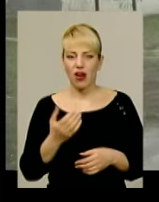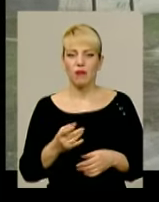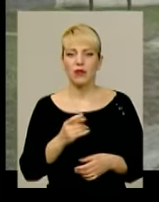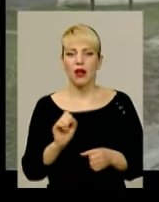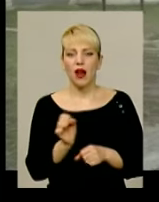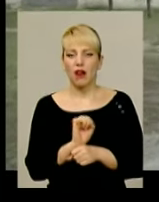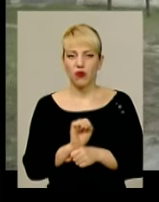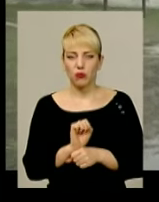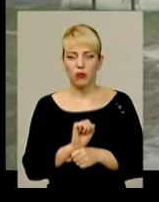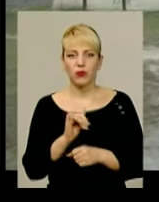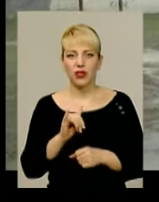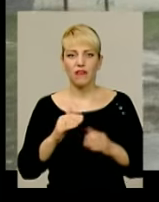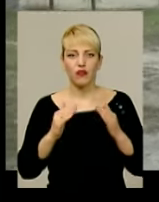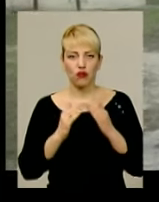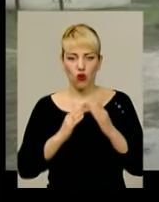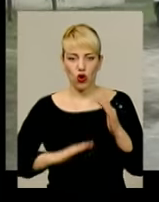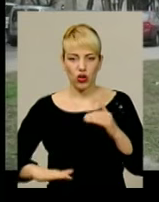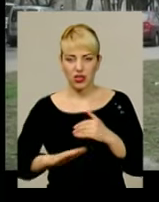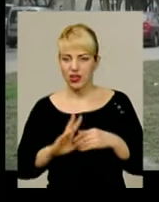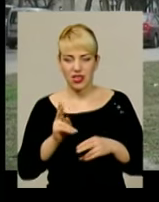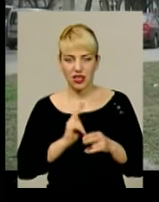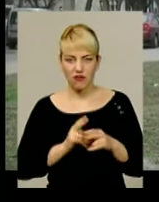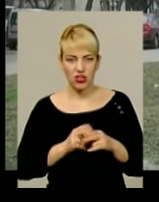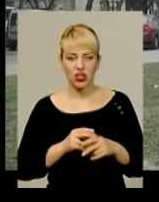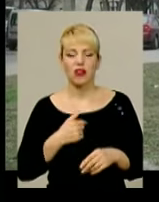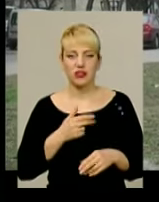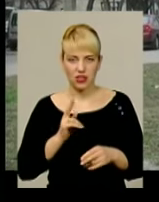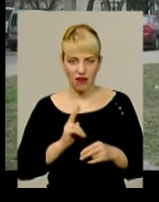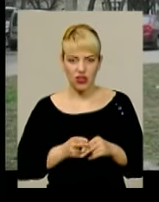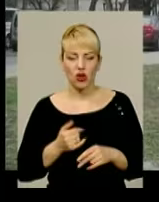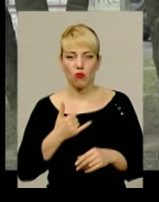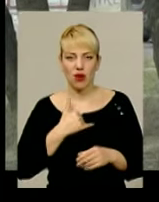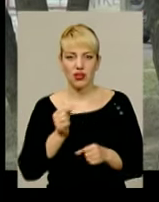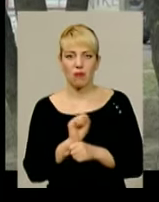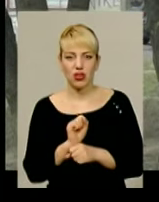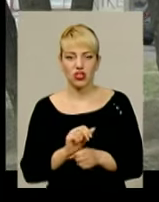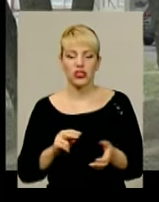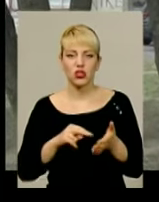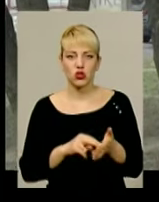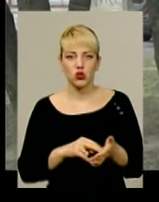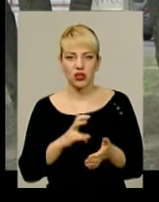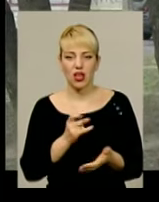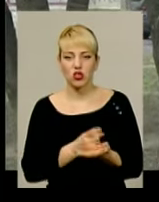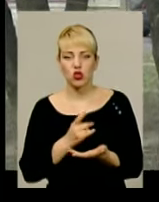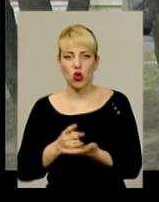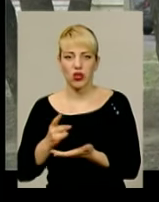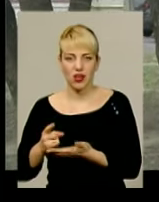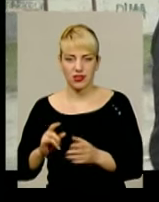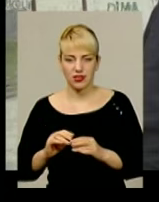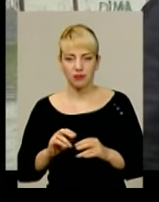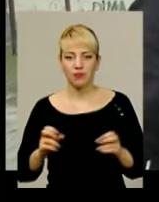Заважають. В мене машина стоїть на стоянці. Після того, як з'явилася там будова, стало більше автомобілів? Ні.